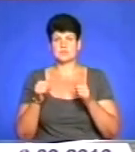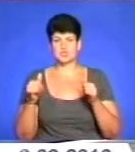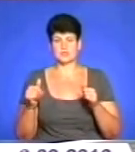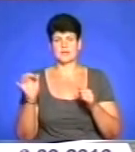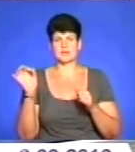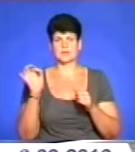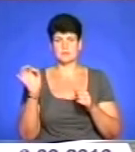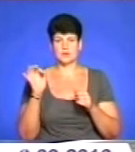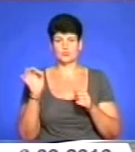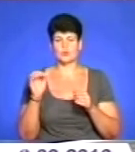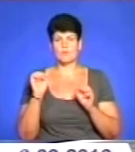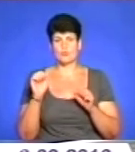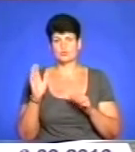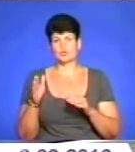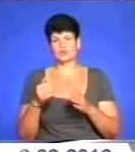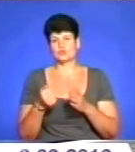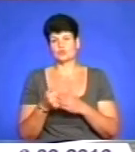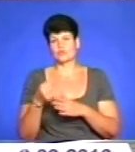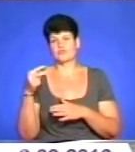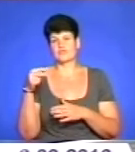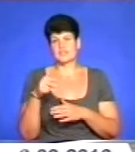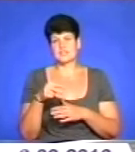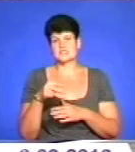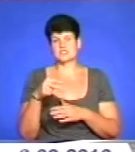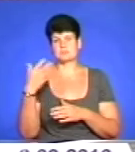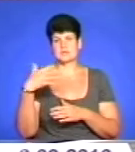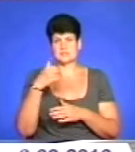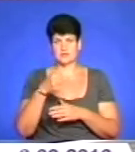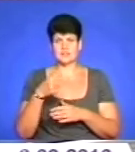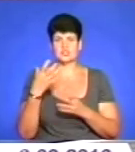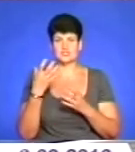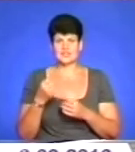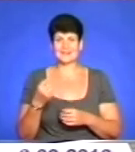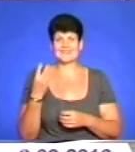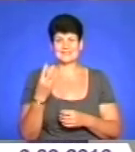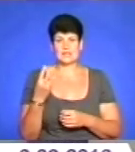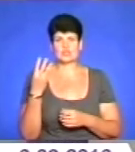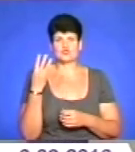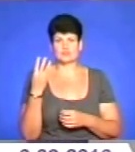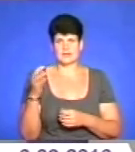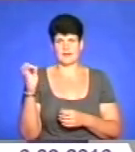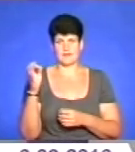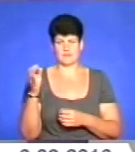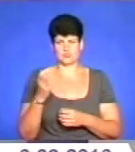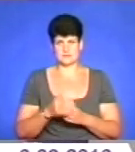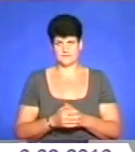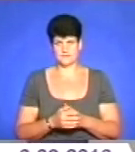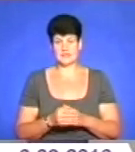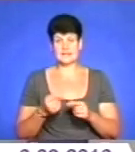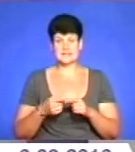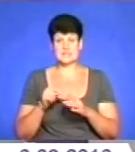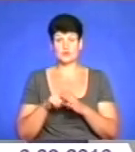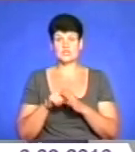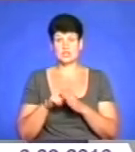відбутися десь до 2050 року ще на 2-3-4 градуси Цельсія. Це значить, що вода